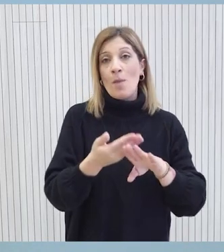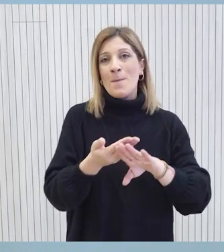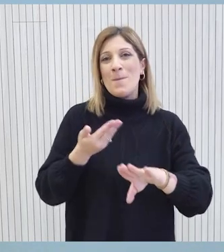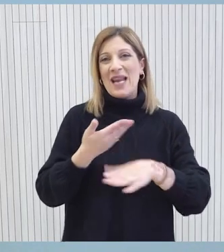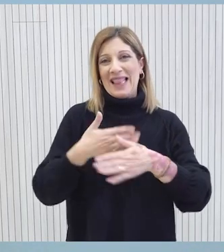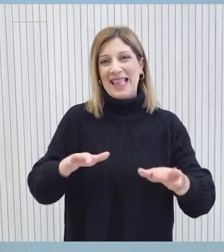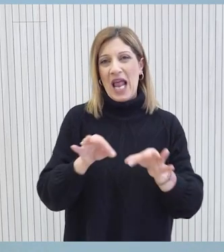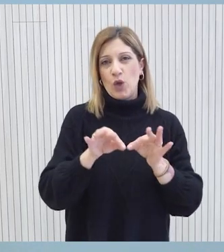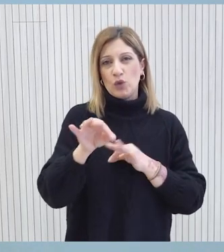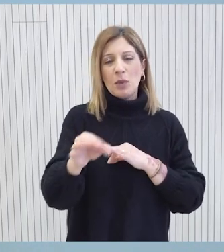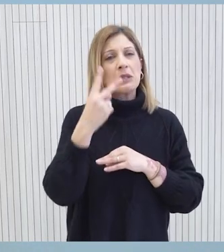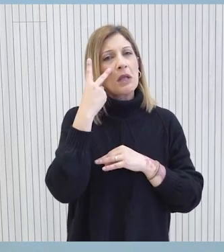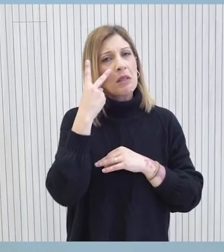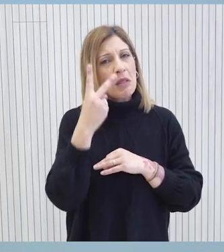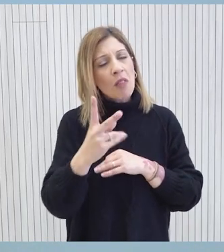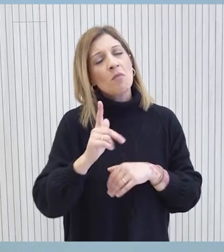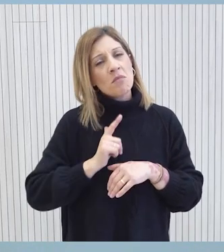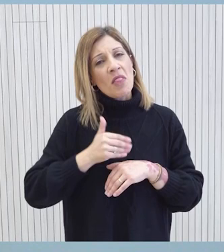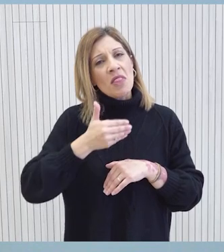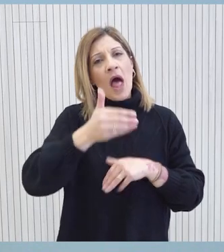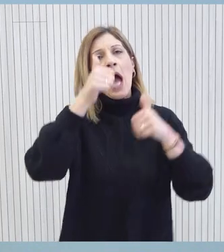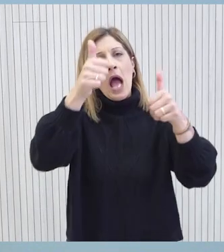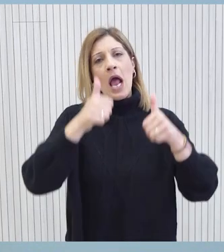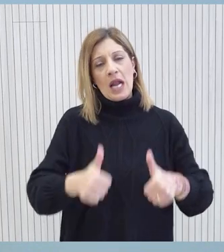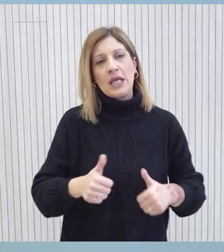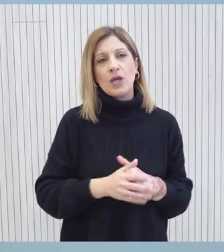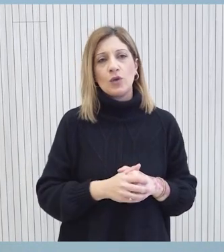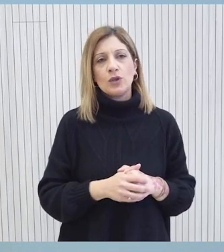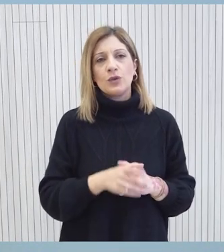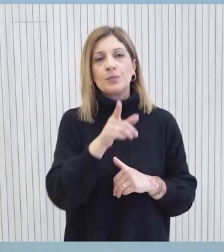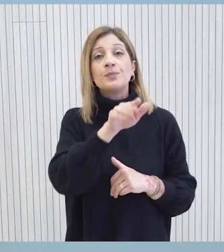εφαρμογής των υφυστάμενων μέτρων και θα υπάρξουν οποιασδήποτε αναγκοινώσεις πριν να λήξουν τα μέτρα.